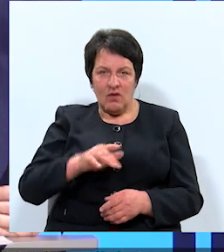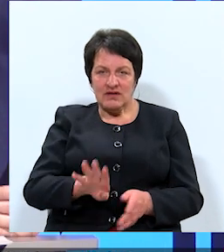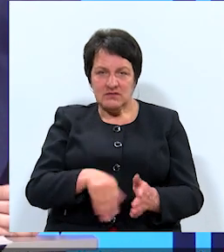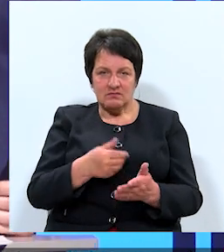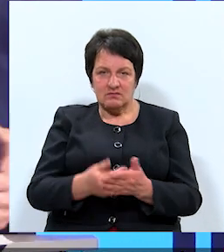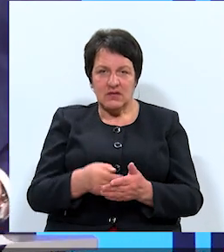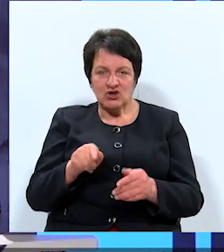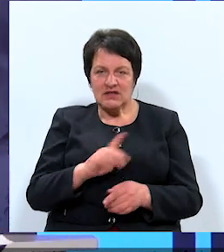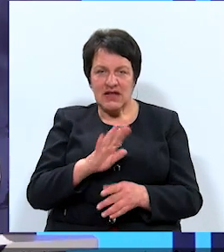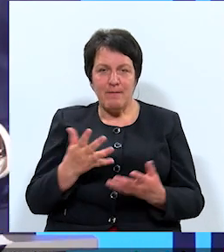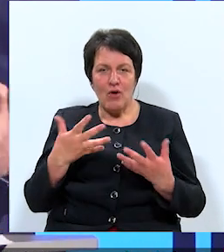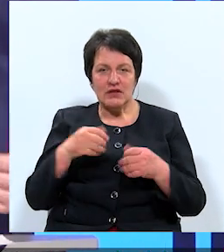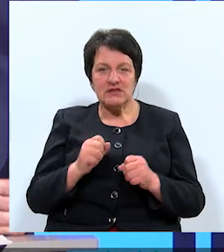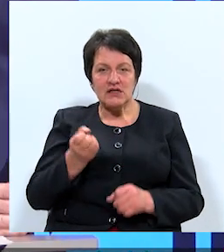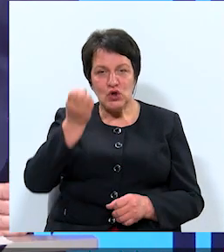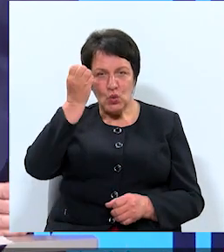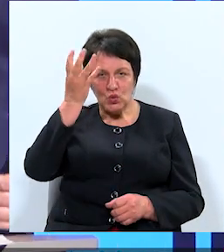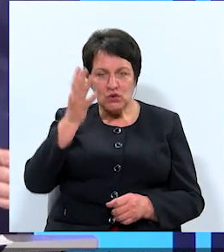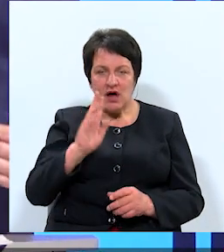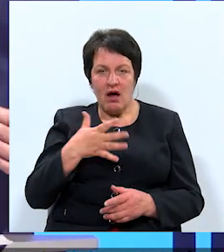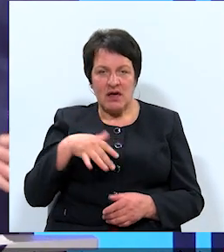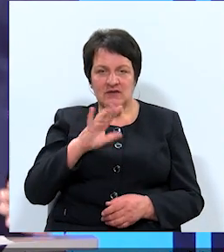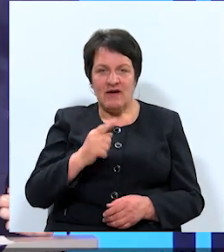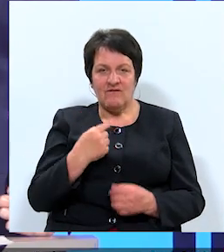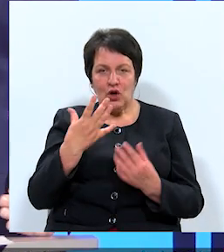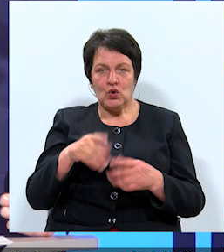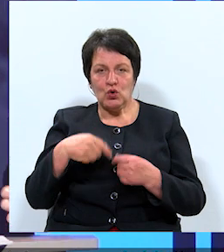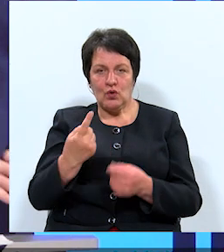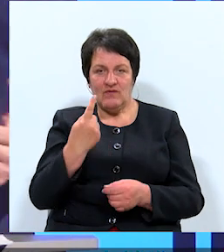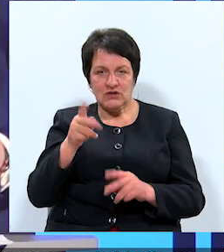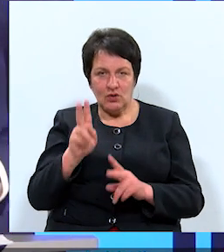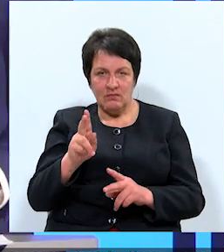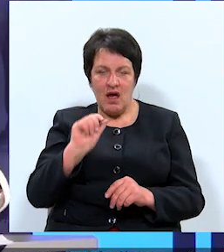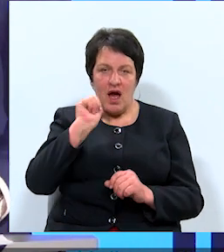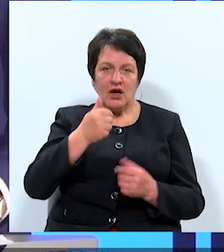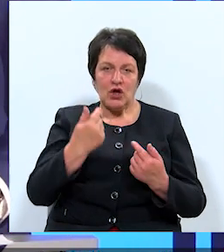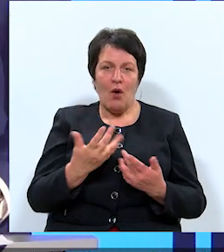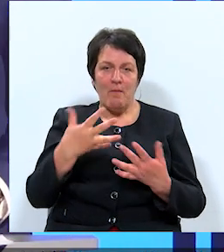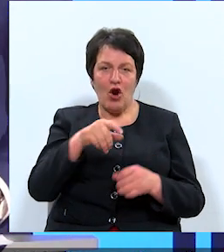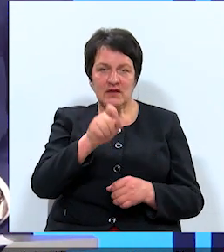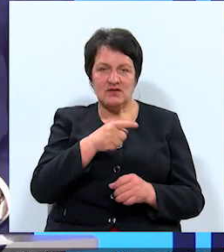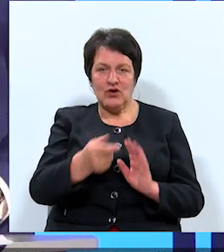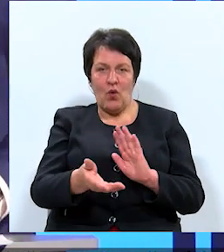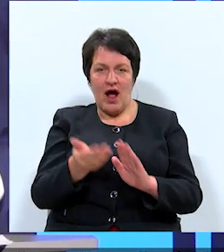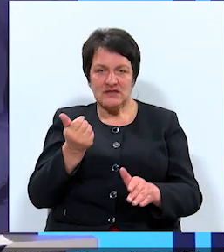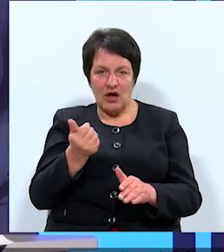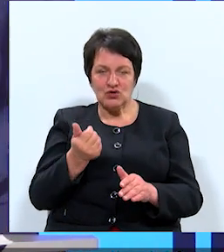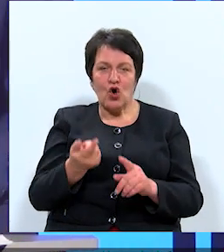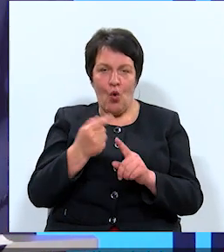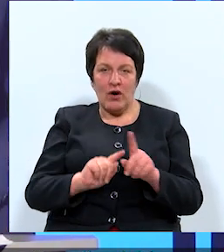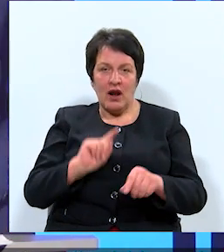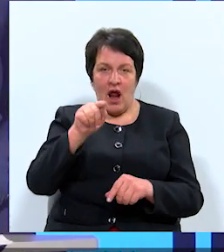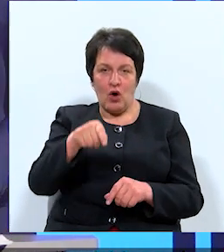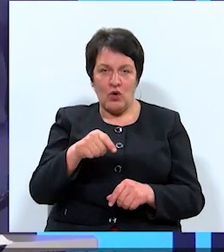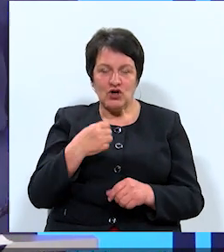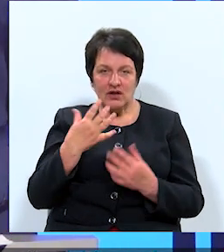nepolitiskās kultūras, kad mēs varam vienu dienu dot vienu solīmu, rītdien jau politikas viņu atsauc, un